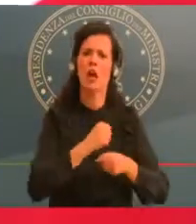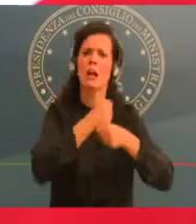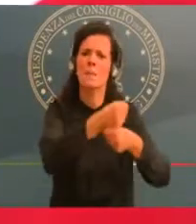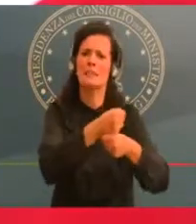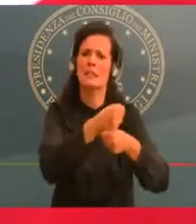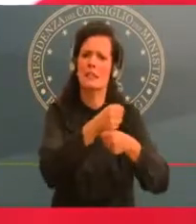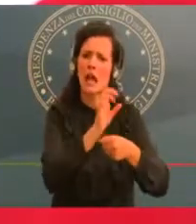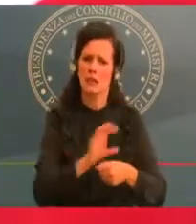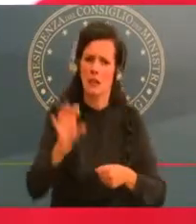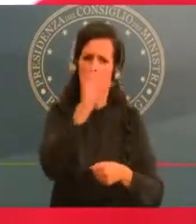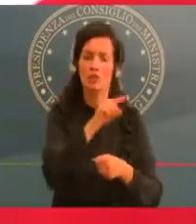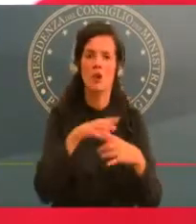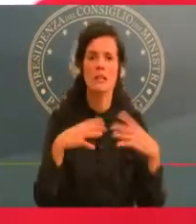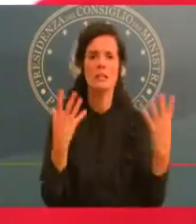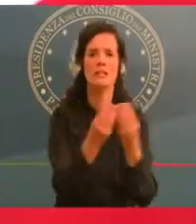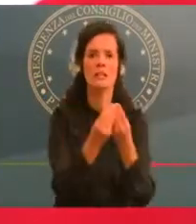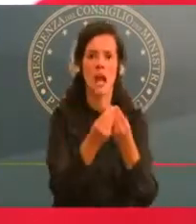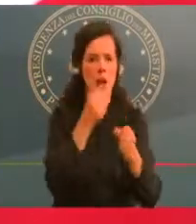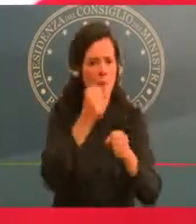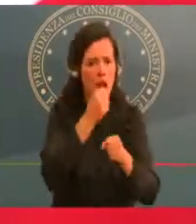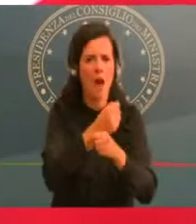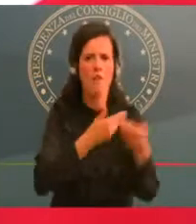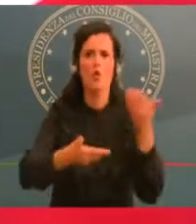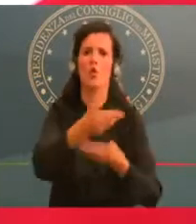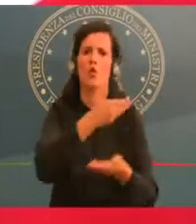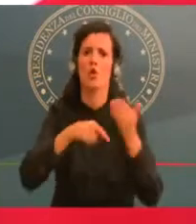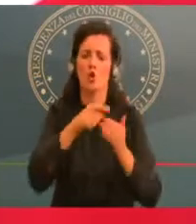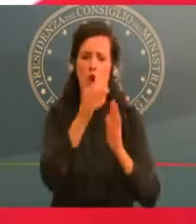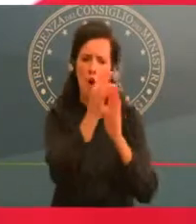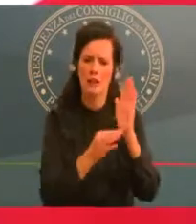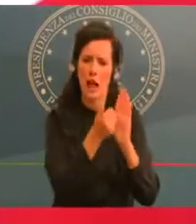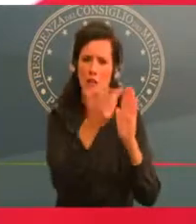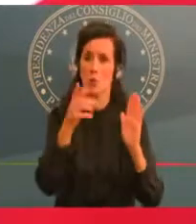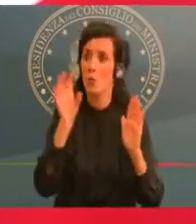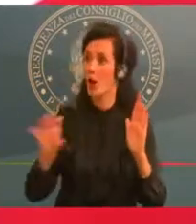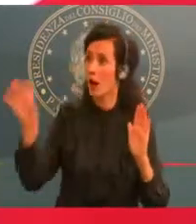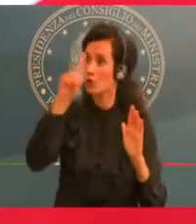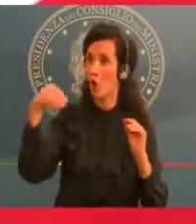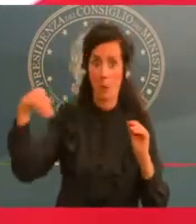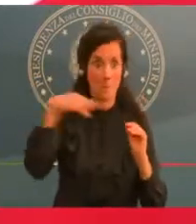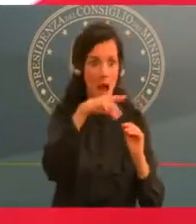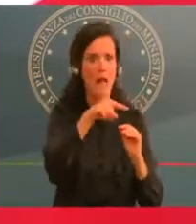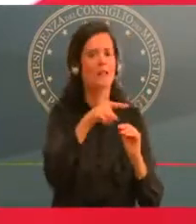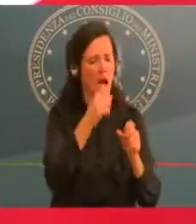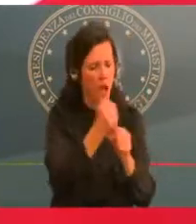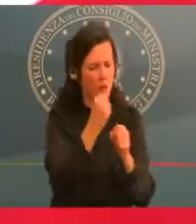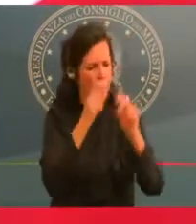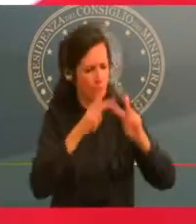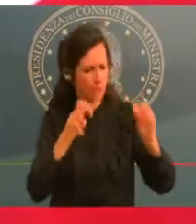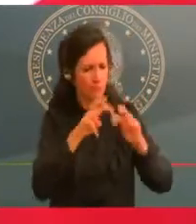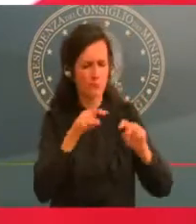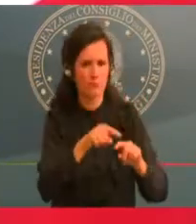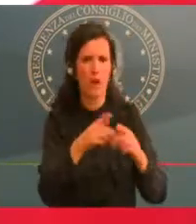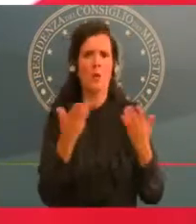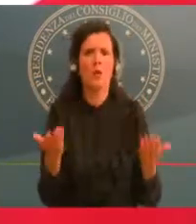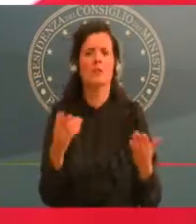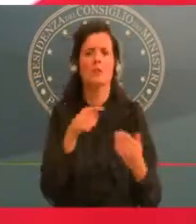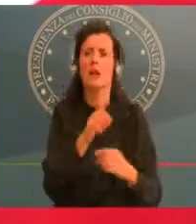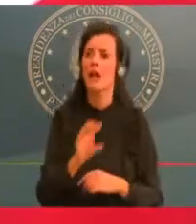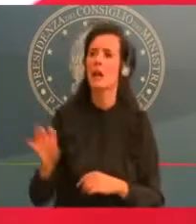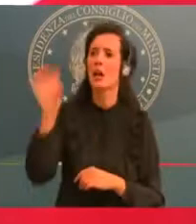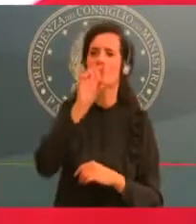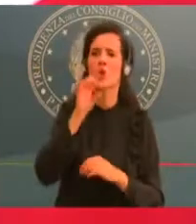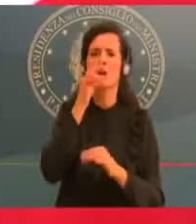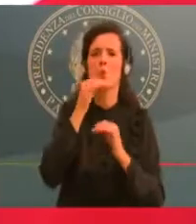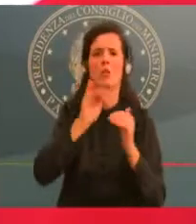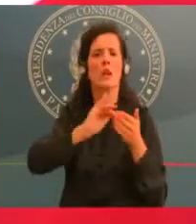alter ego rispetto a questo sistema, sono parte integrante di questo sistema di monitoraggio, al punto che hanno contribuito